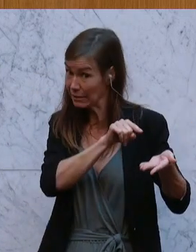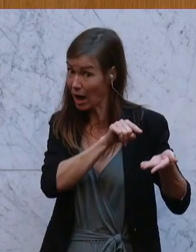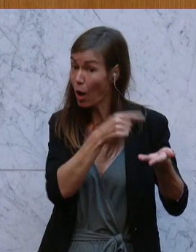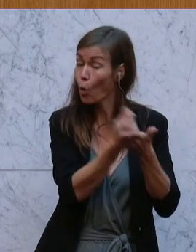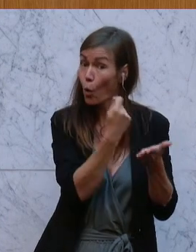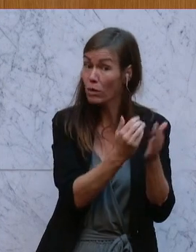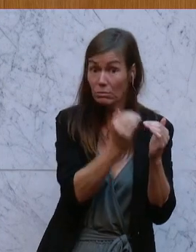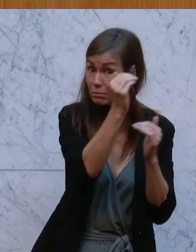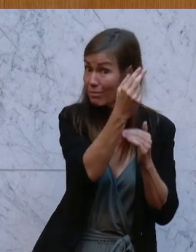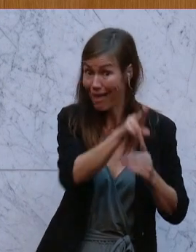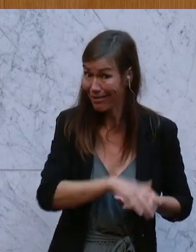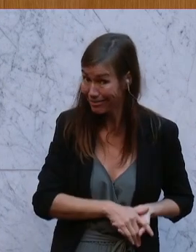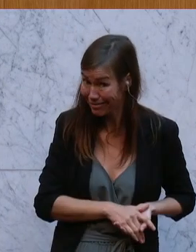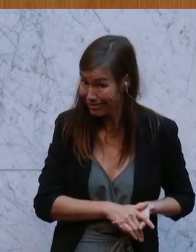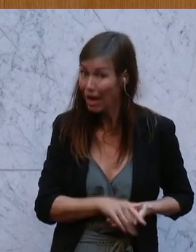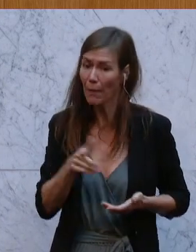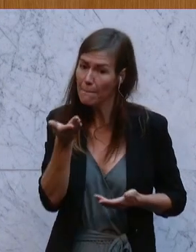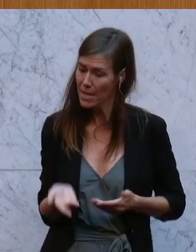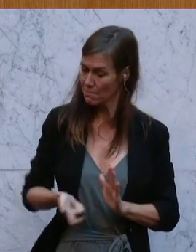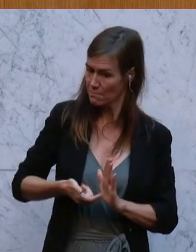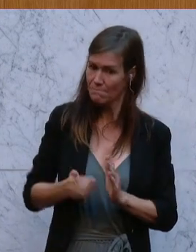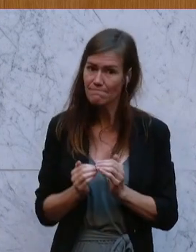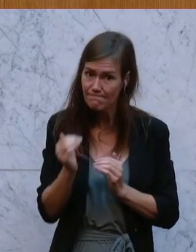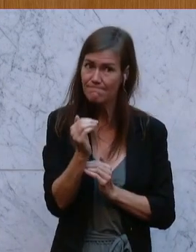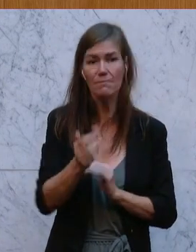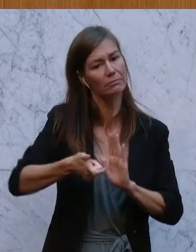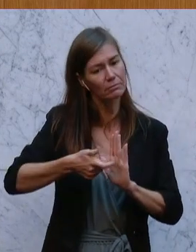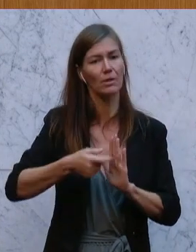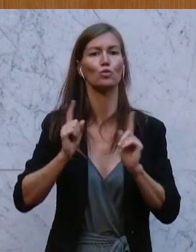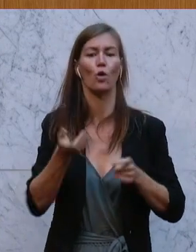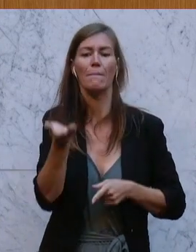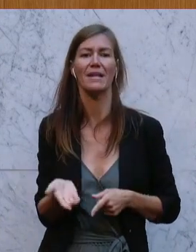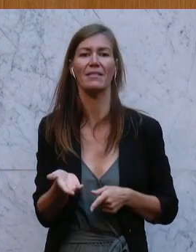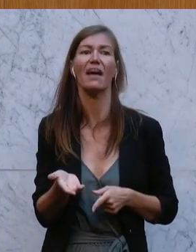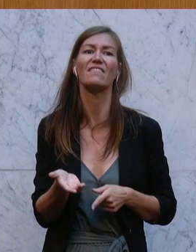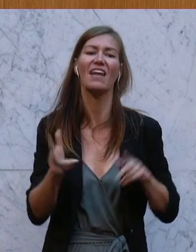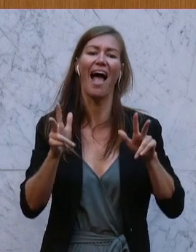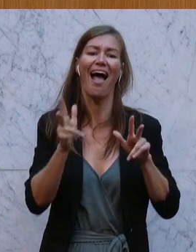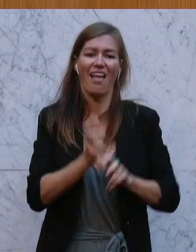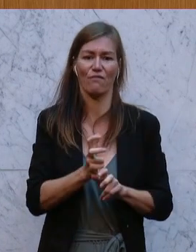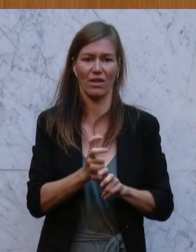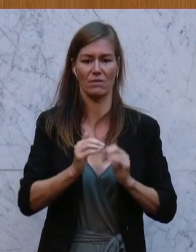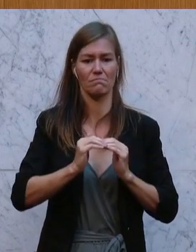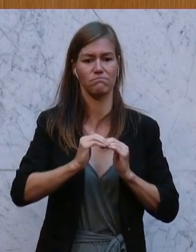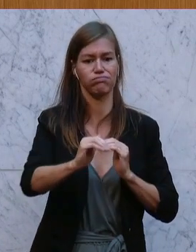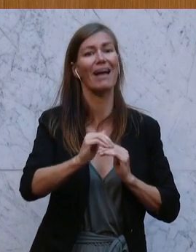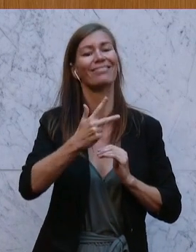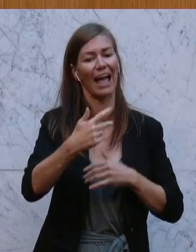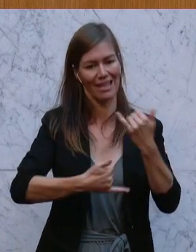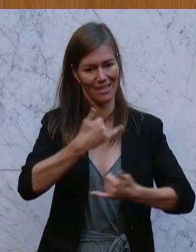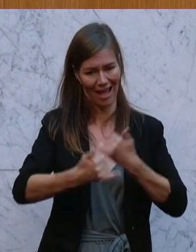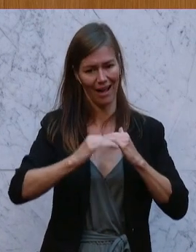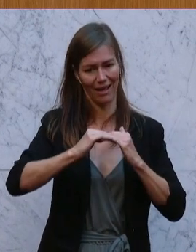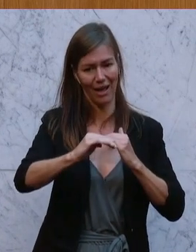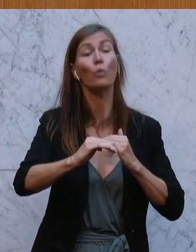steigen. Und wir haben verlangt, dass die Mieten eingefroren werden für drei Jahre und erst dann um maximal 2